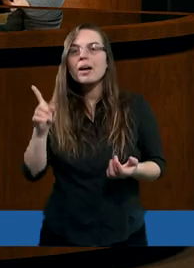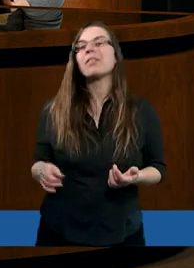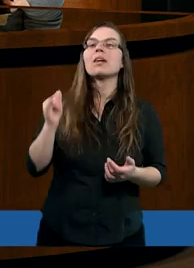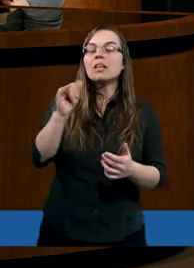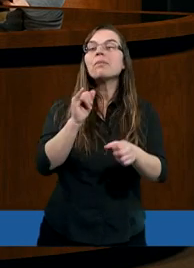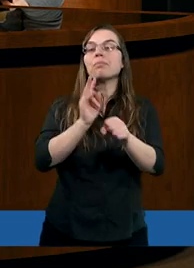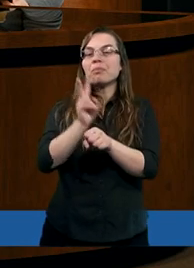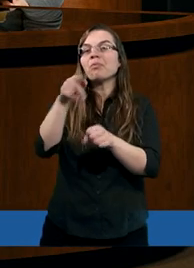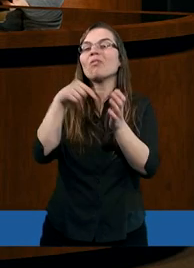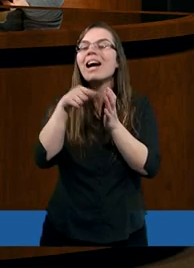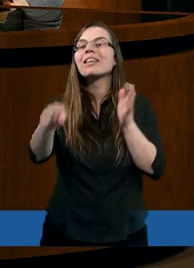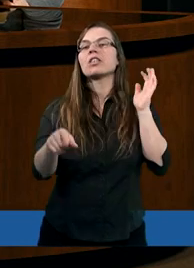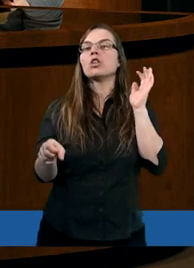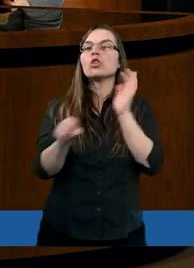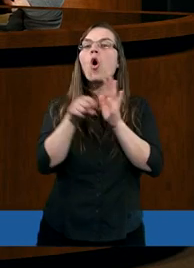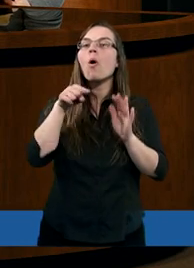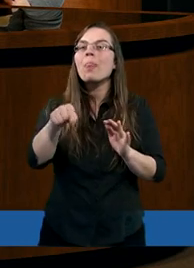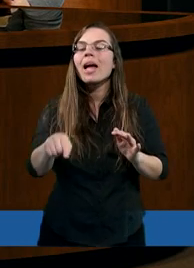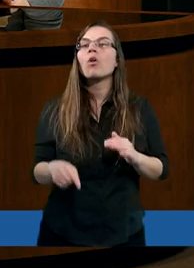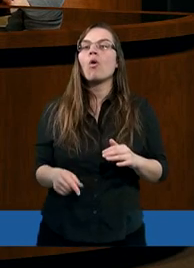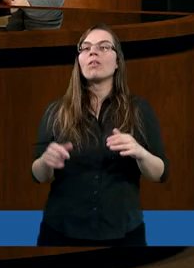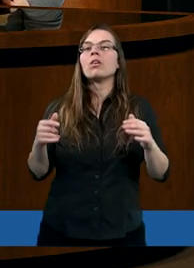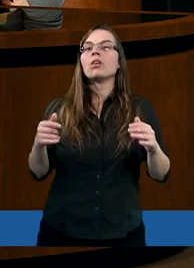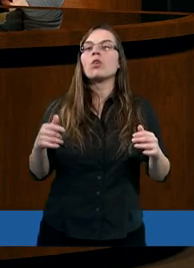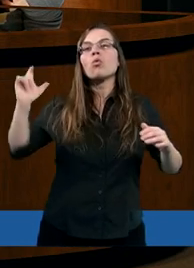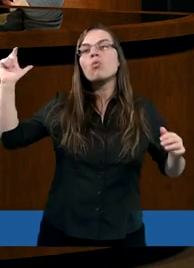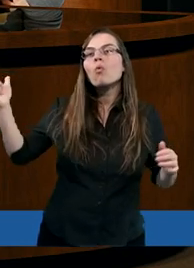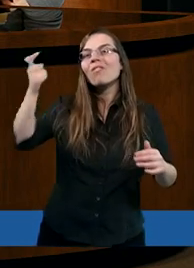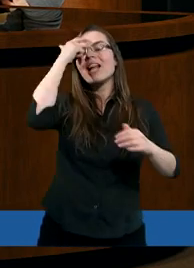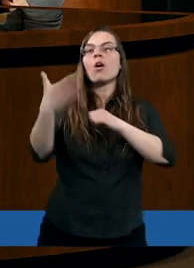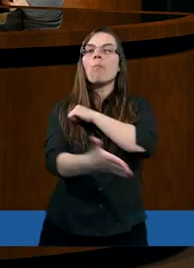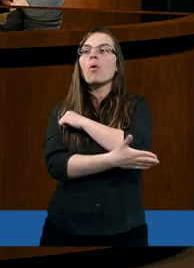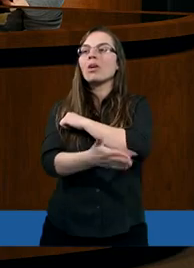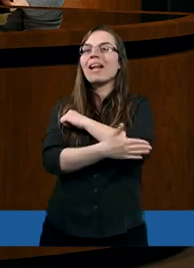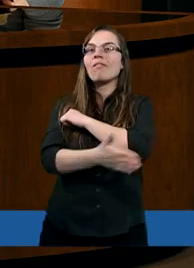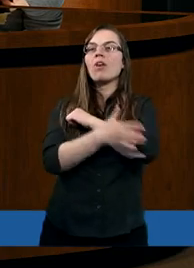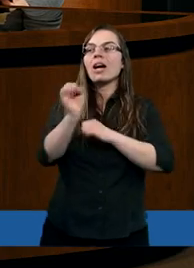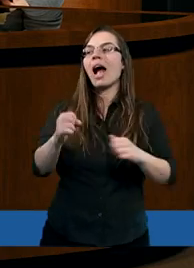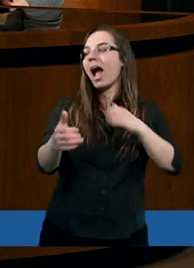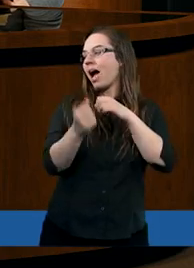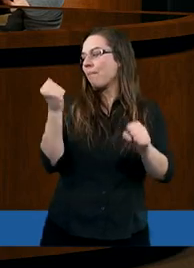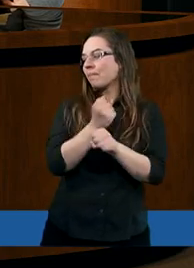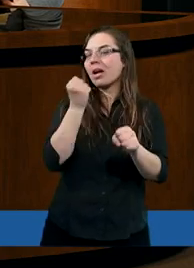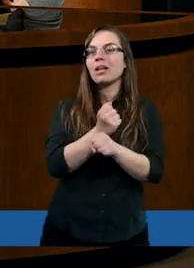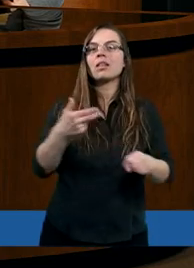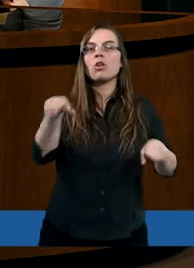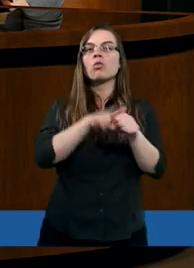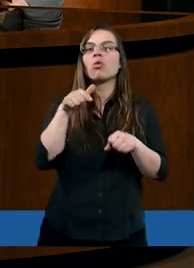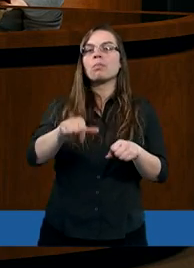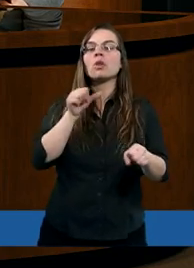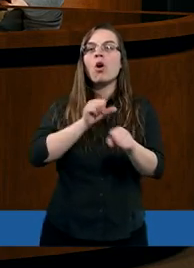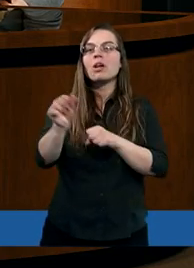przystąpiliście właśnie do tego głównego, podstawowego kamienia, czyli do